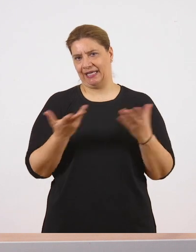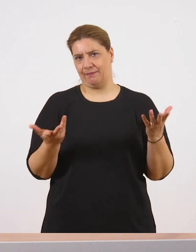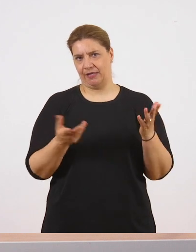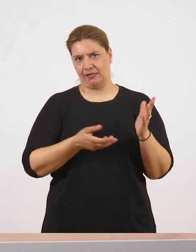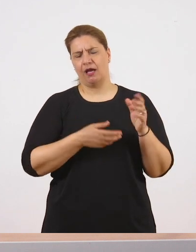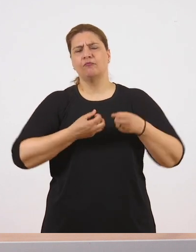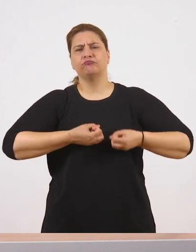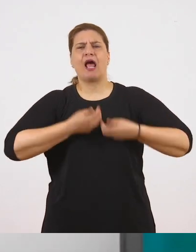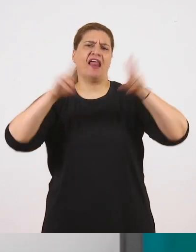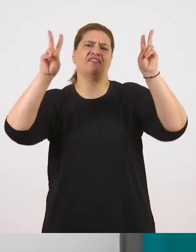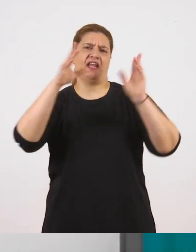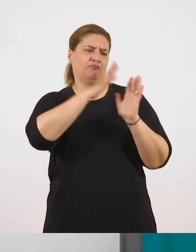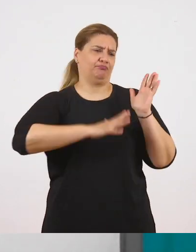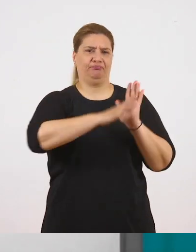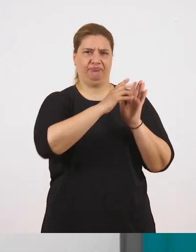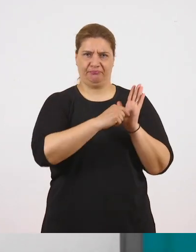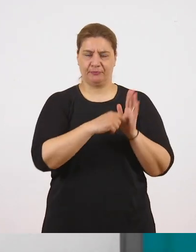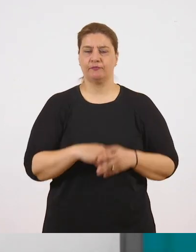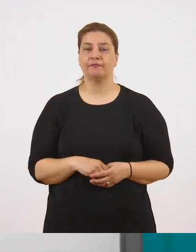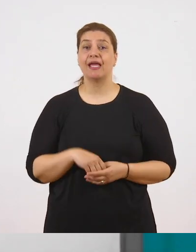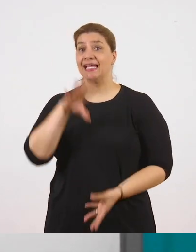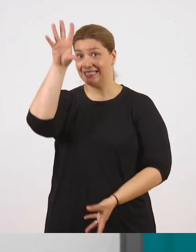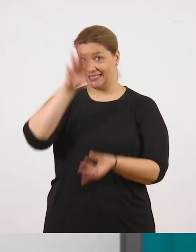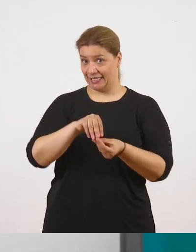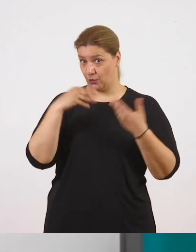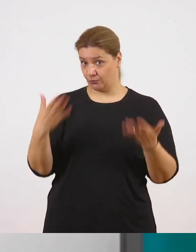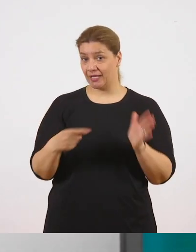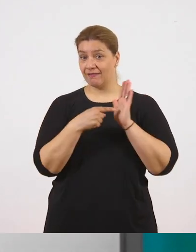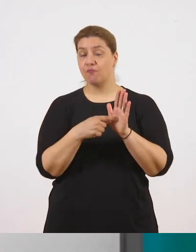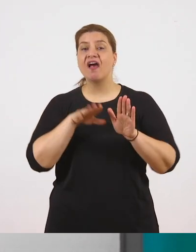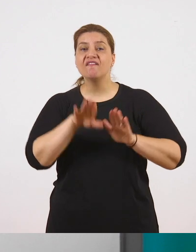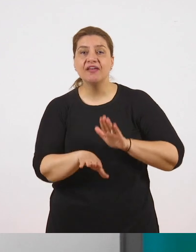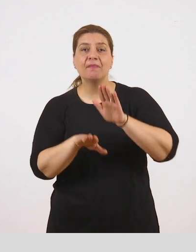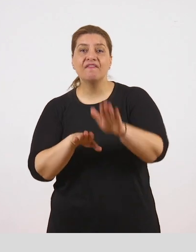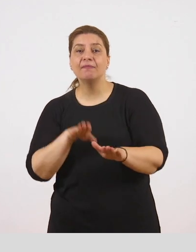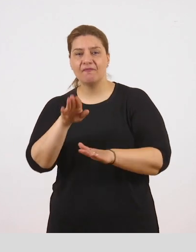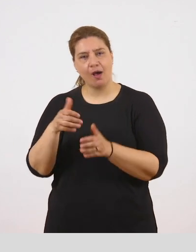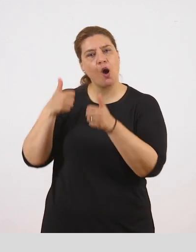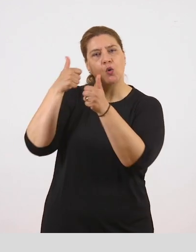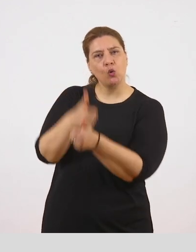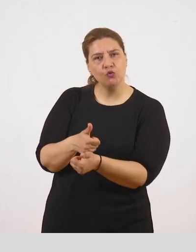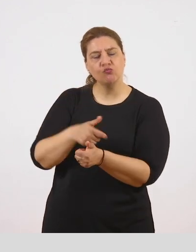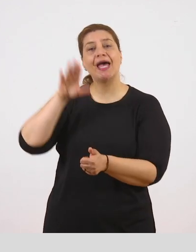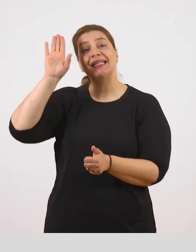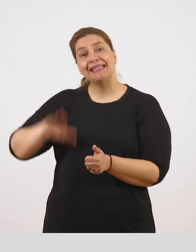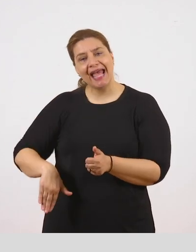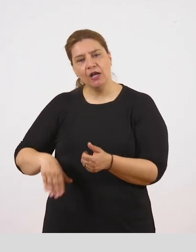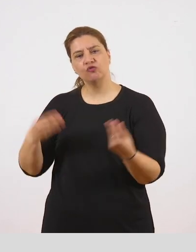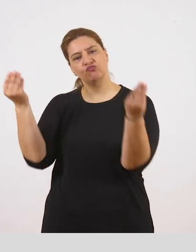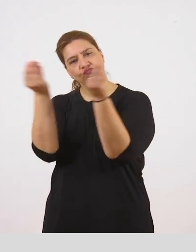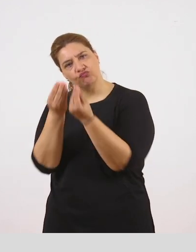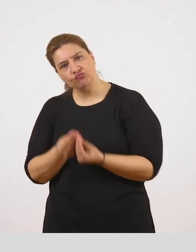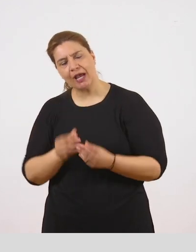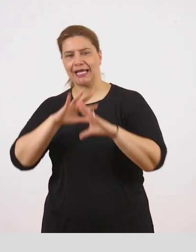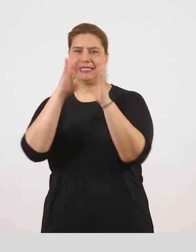περιορίζονται. Συνοψίζοντας λοιπόν, εδώ βλέπουμε τα βήματα που ακολουθήσαμε και μπορούμε στο τέλος να τελειώσουμε